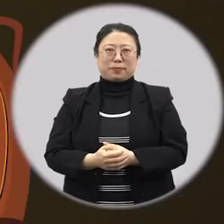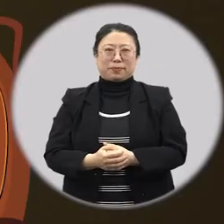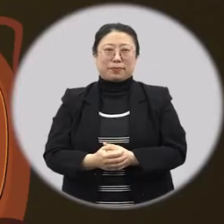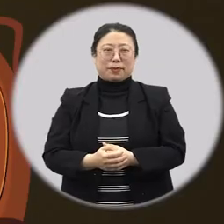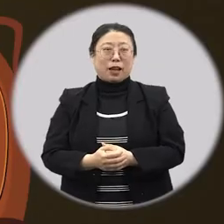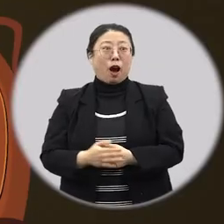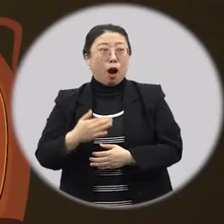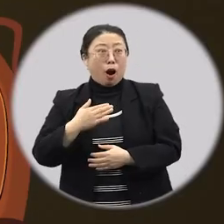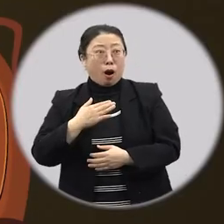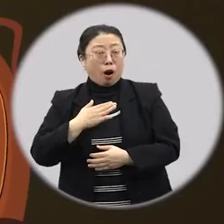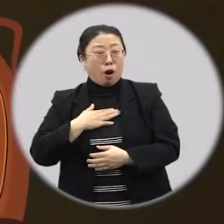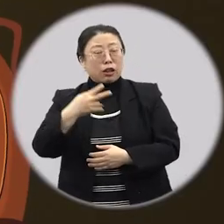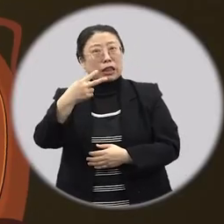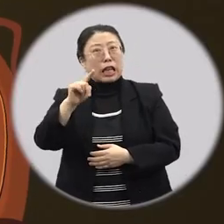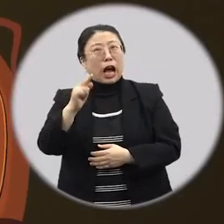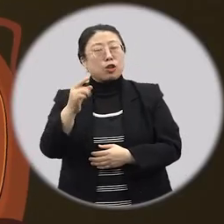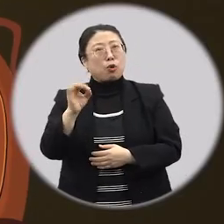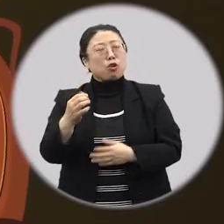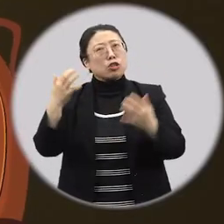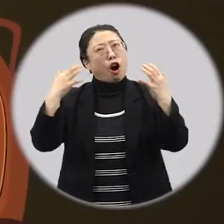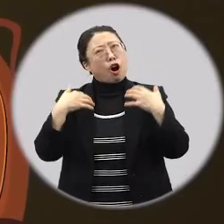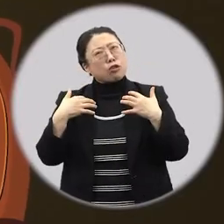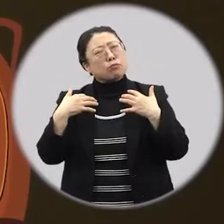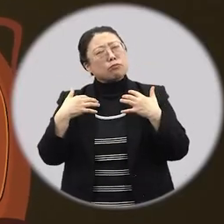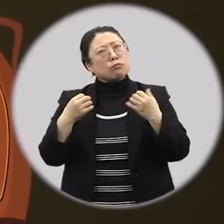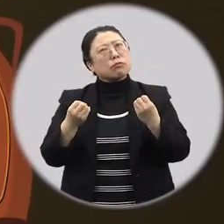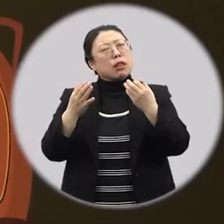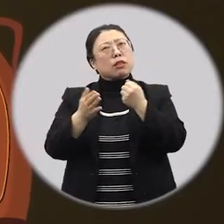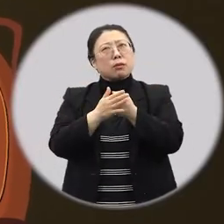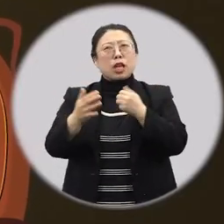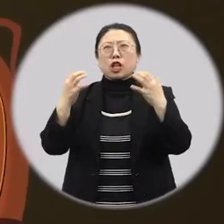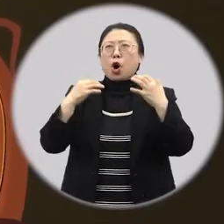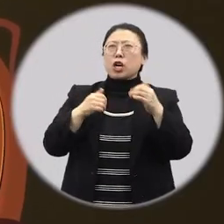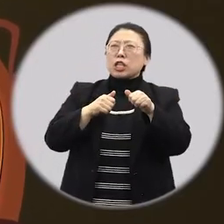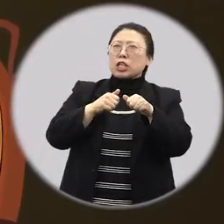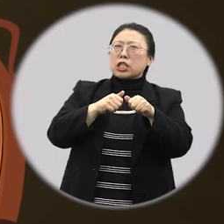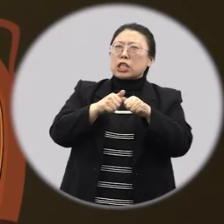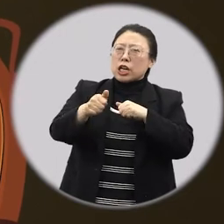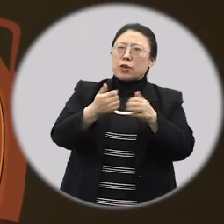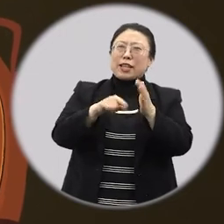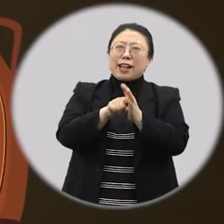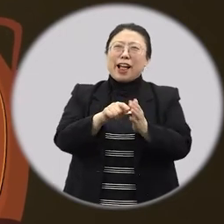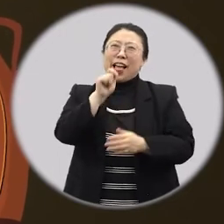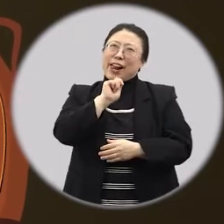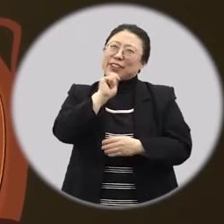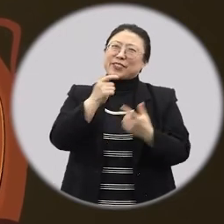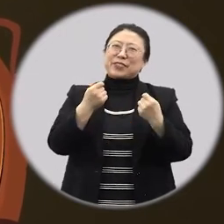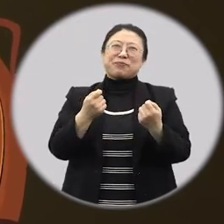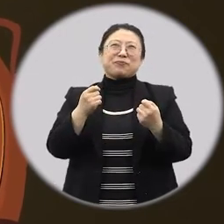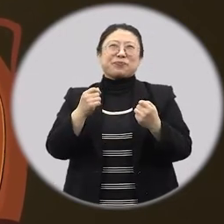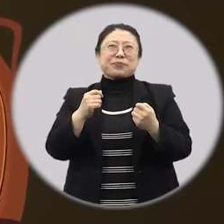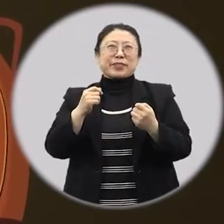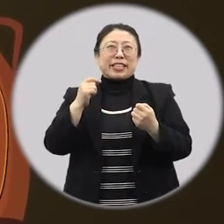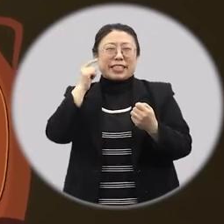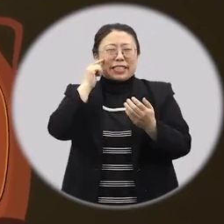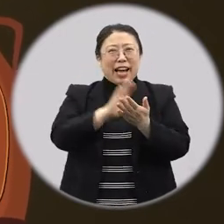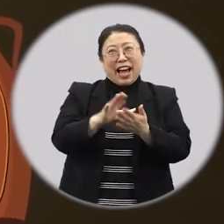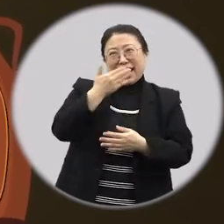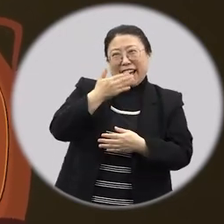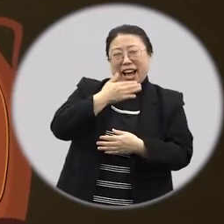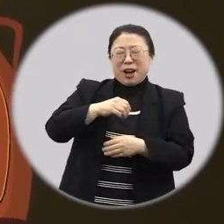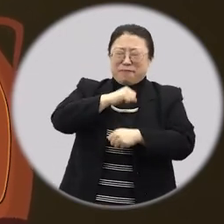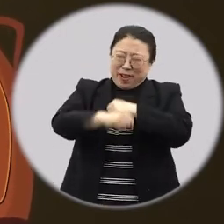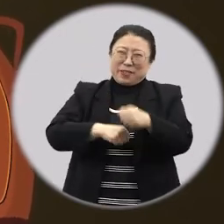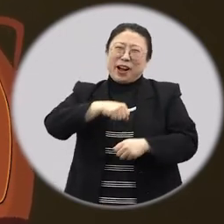저는 단호가 여름 명절이니까 더위를 이겨내기 위해 아이스크림같이 차갑고 단 음식을